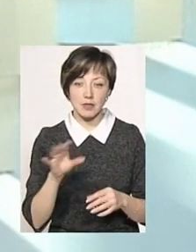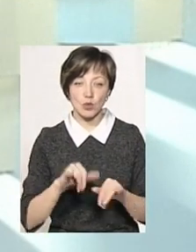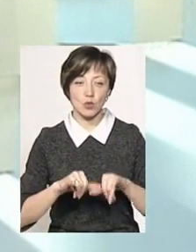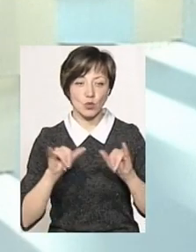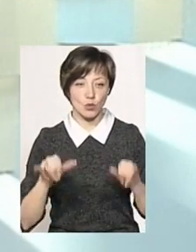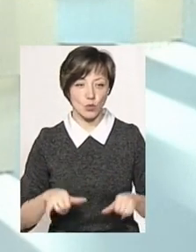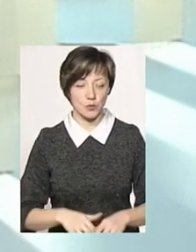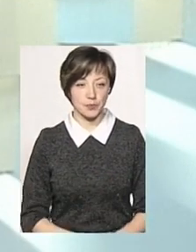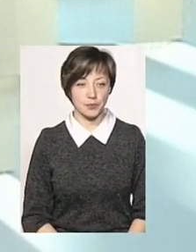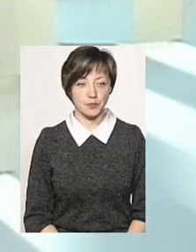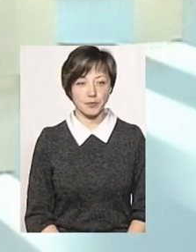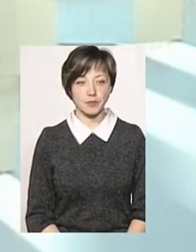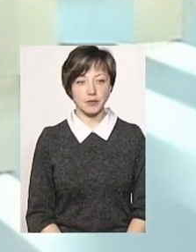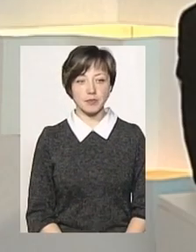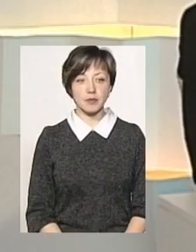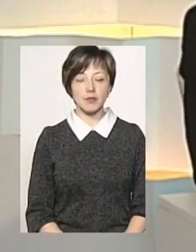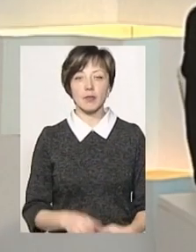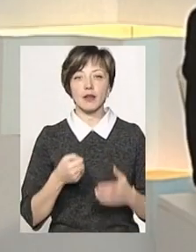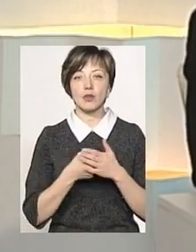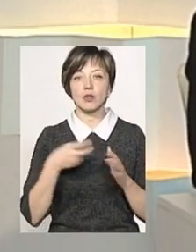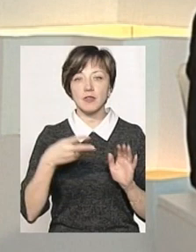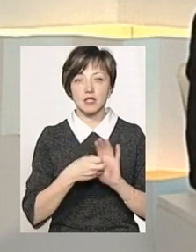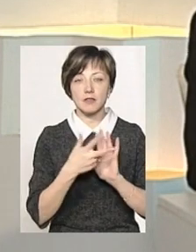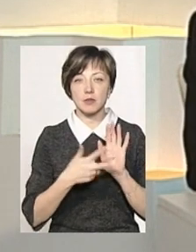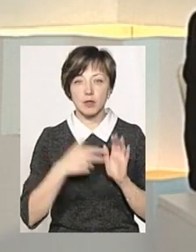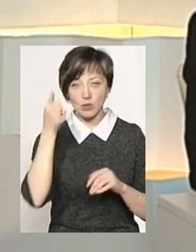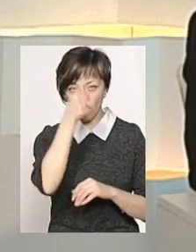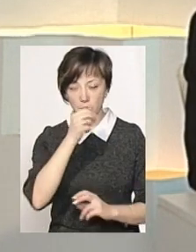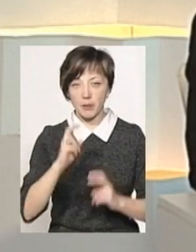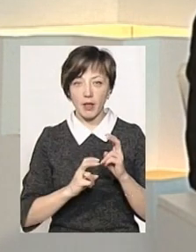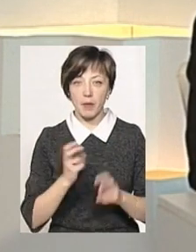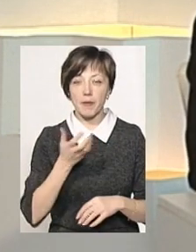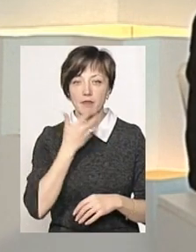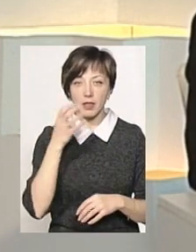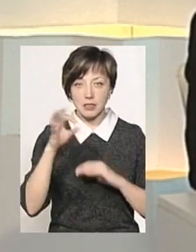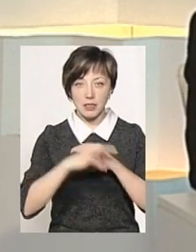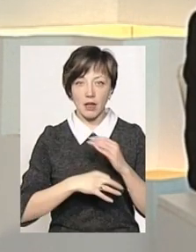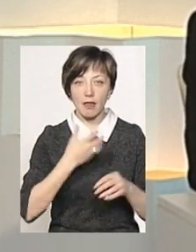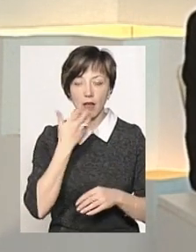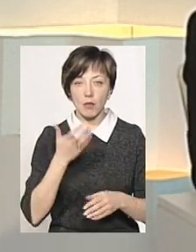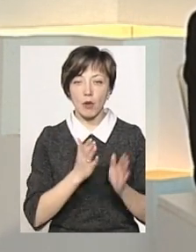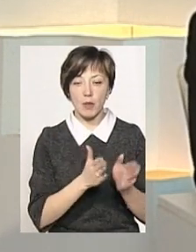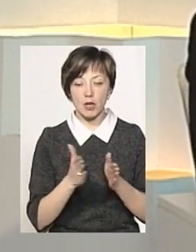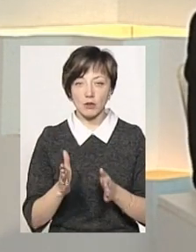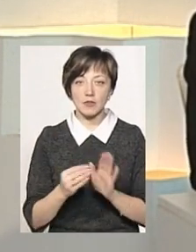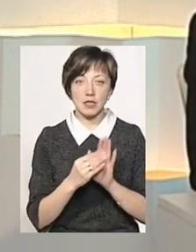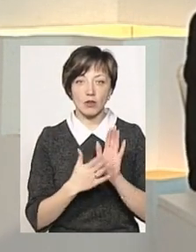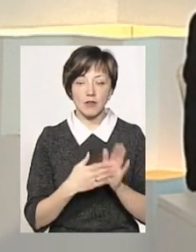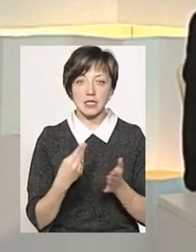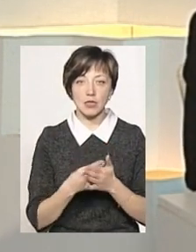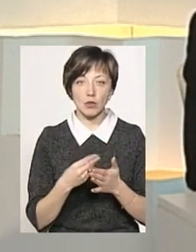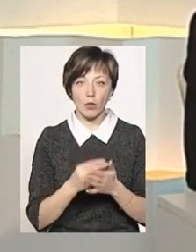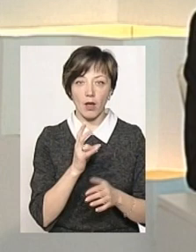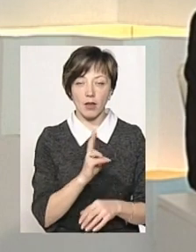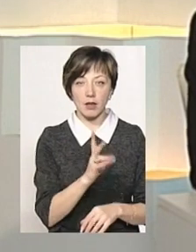зросло. До 2018 року підприємству «Південно-Західні тепломережі» також встановлювало ціну НКРЄ.